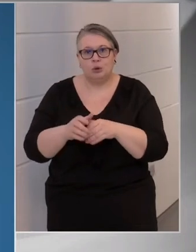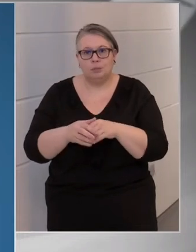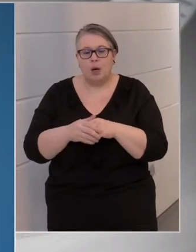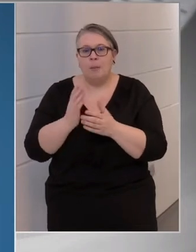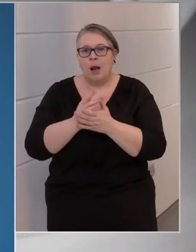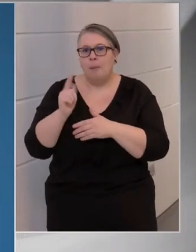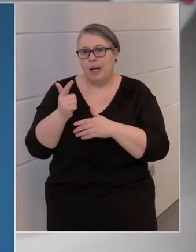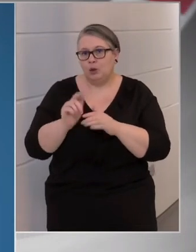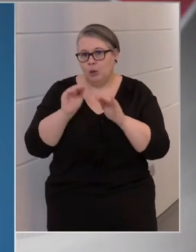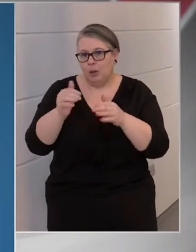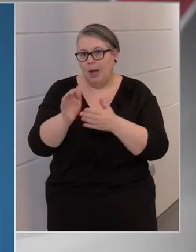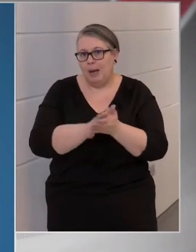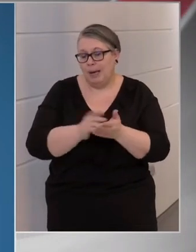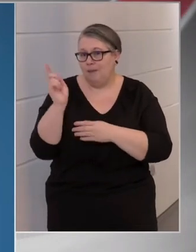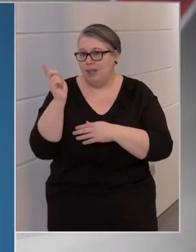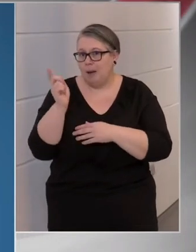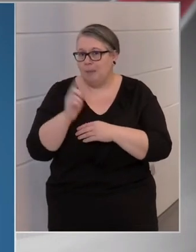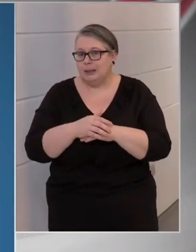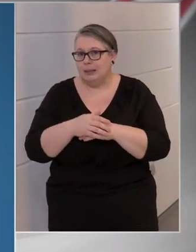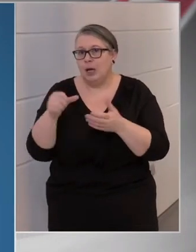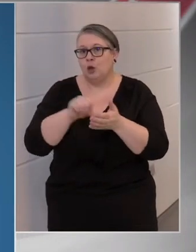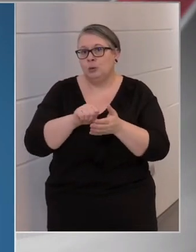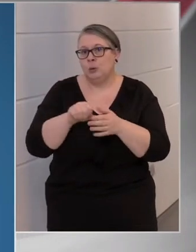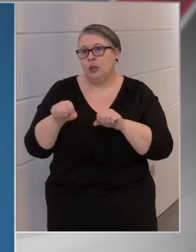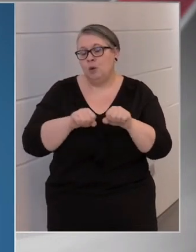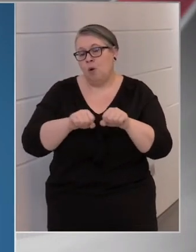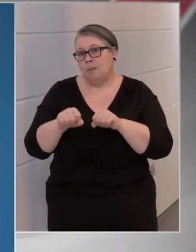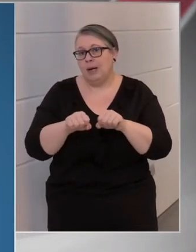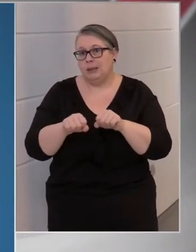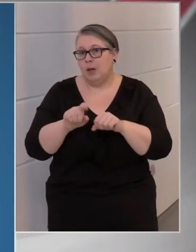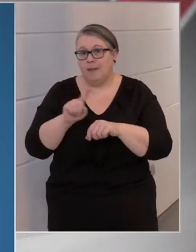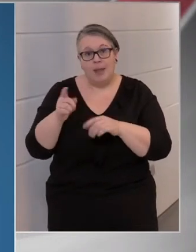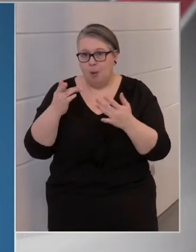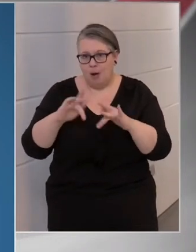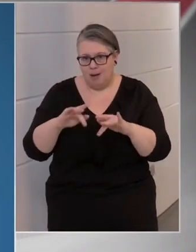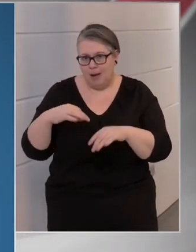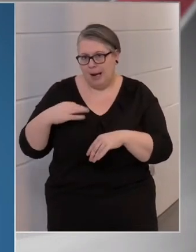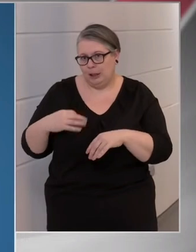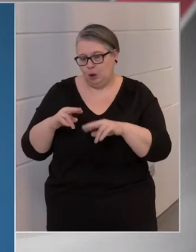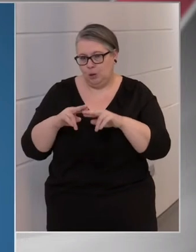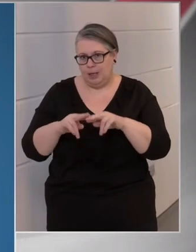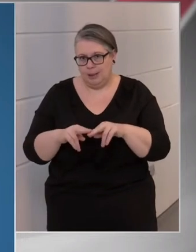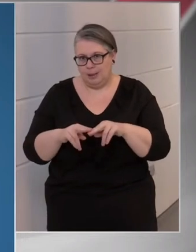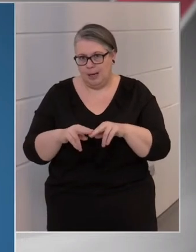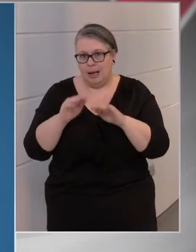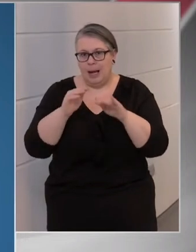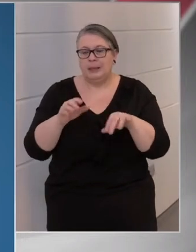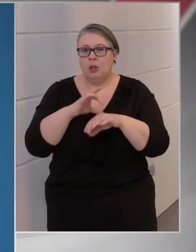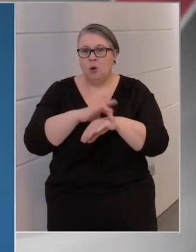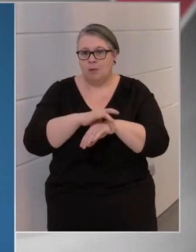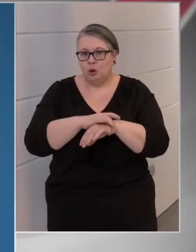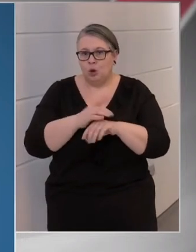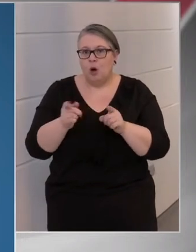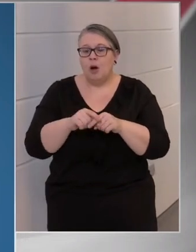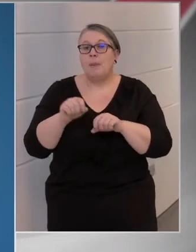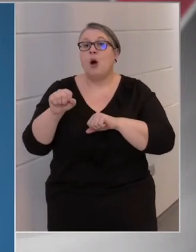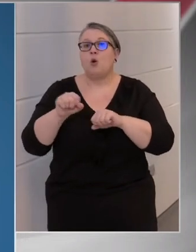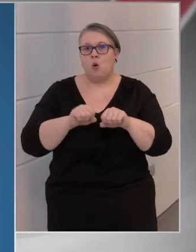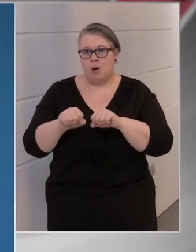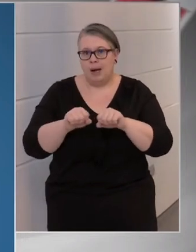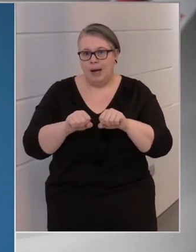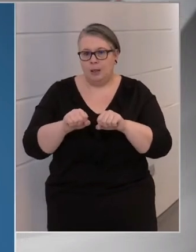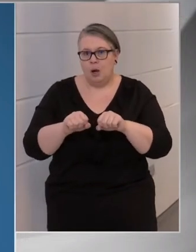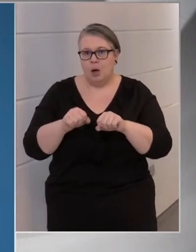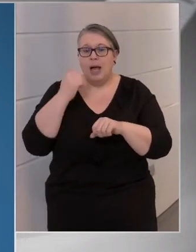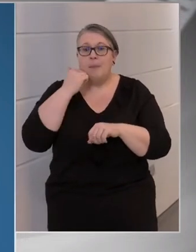második hullám elején figyelmeztetett arra, hogy a központi kormányzatnak, tehát nem a helyi egészségügyi rendszernek és a házi orvosoknak, hanem a kormánynak és